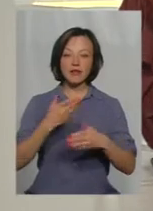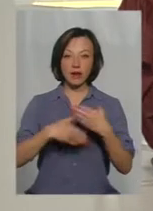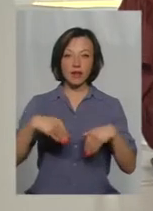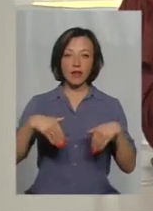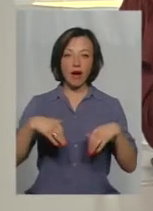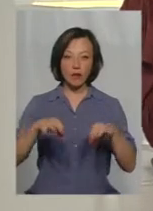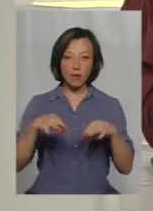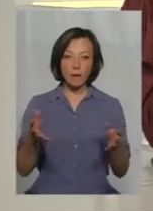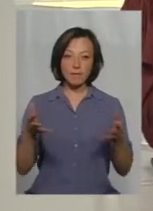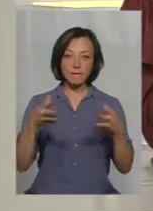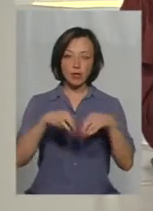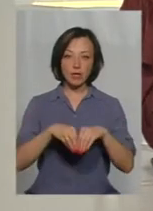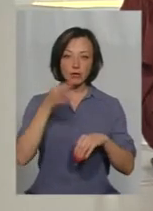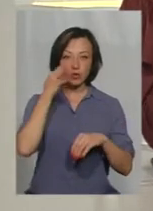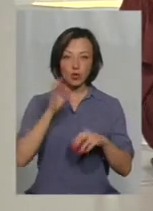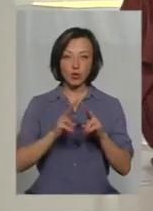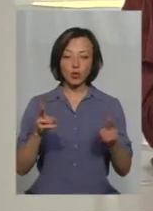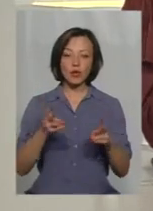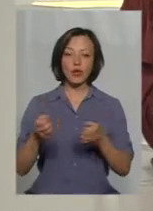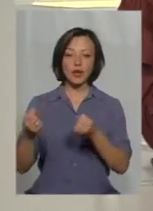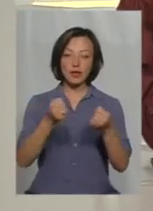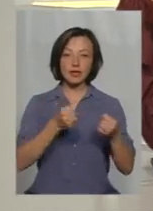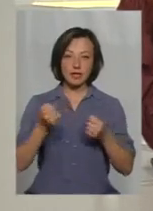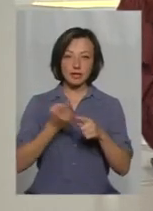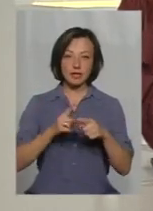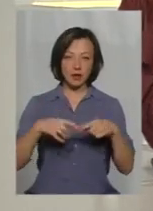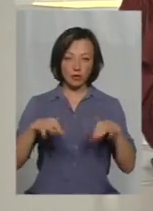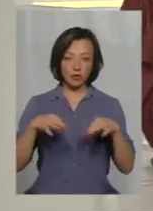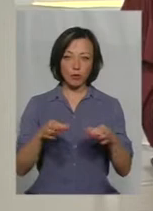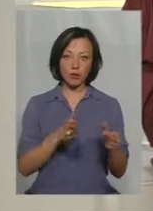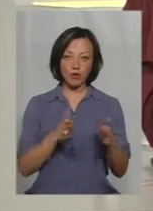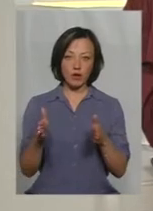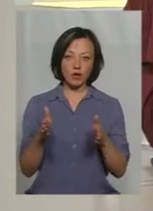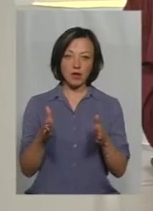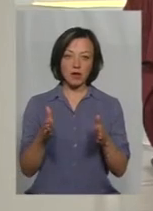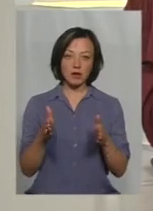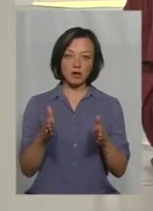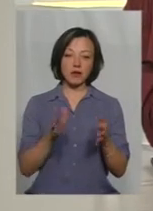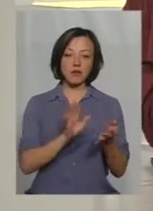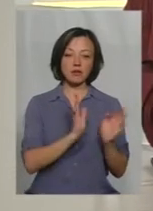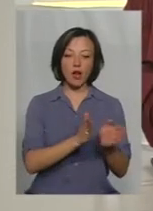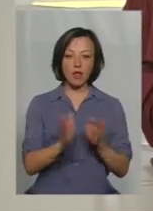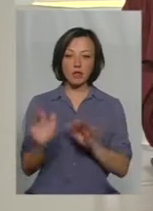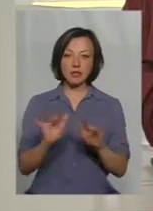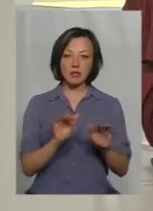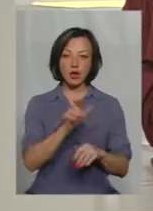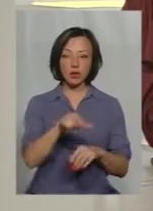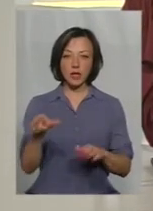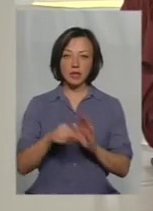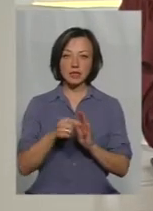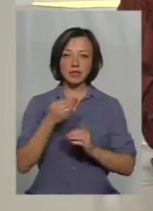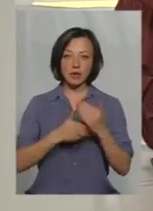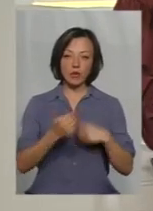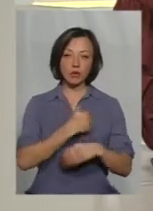і поєднали його з досвідом тих, хто вже їздить на гуманітарних авто, і підготували такий собі алгоритм дій для людей з інвалідністю,